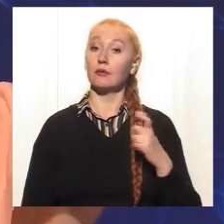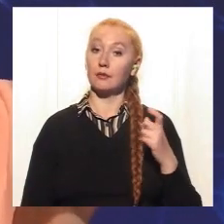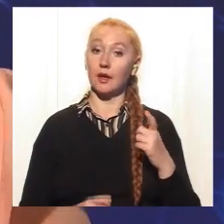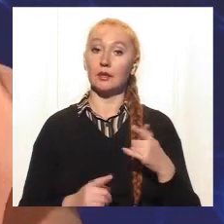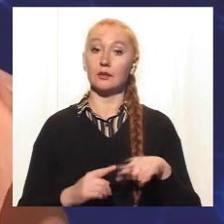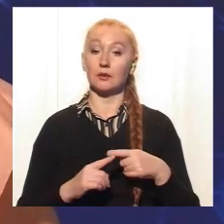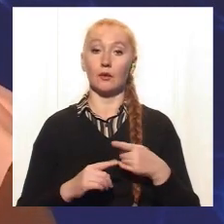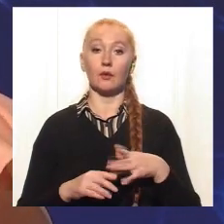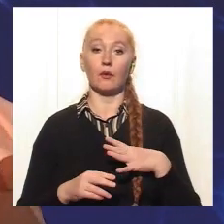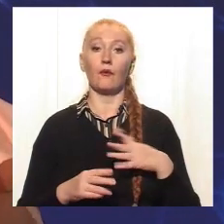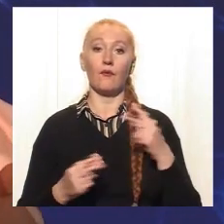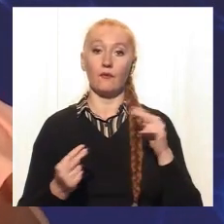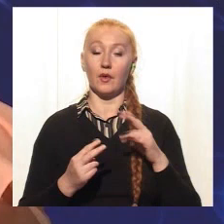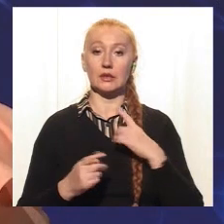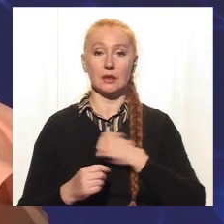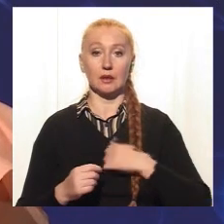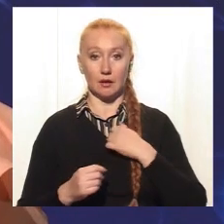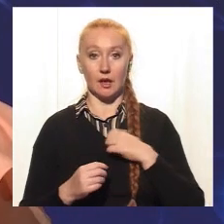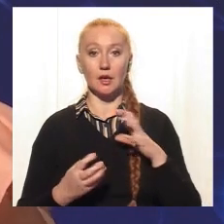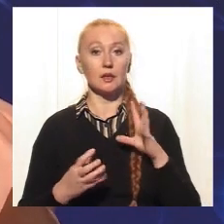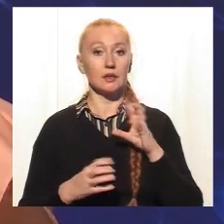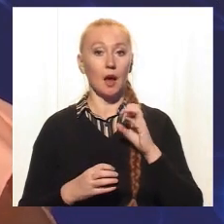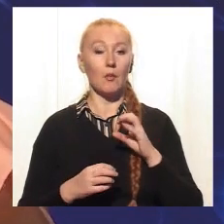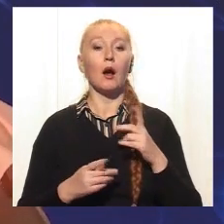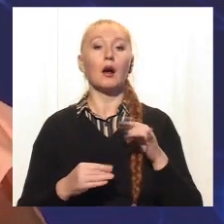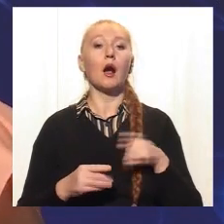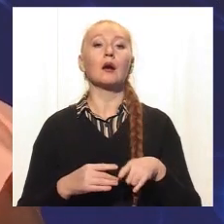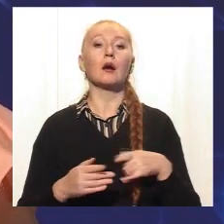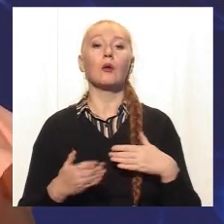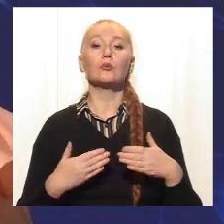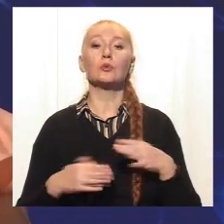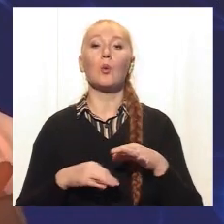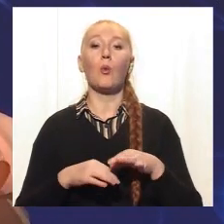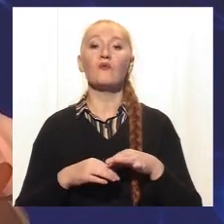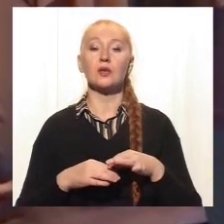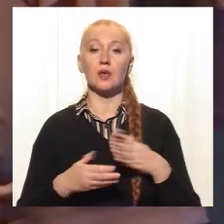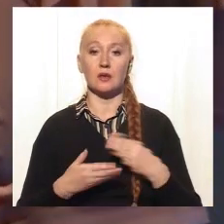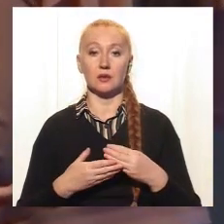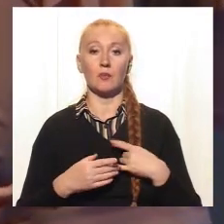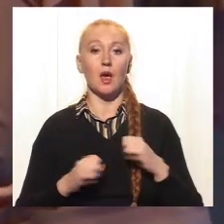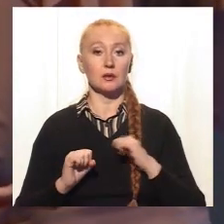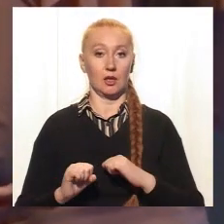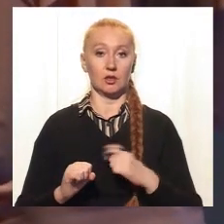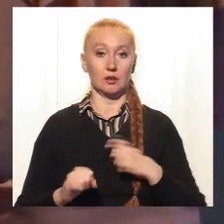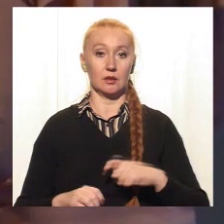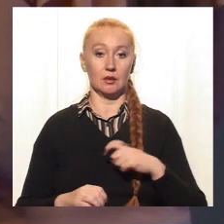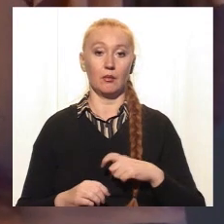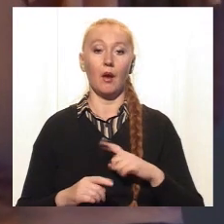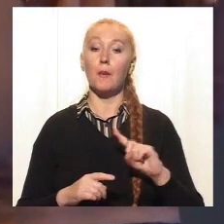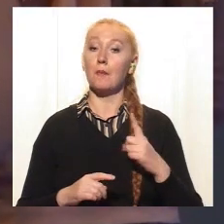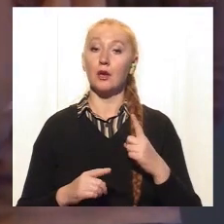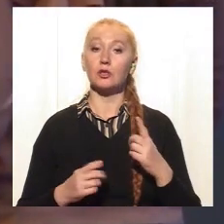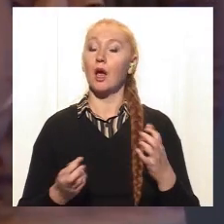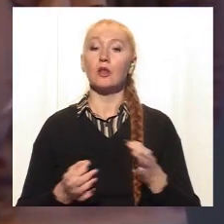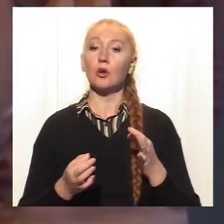все-таки зустрівся віч-навіч з агресивною собакою, як поводитися, як убезпечити себе? По-перше, ніколи не